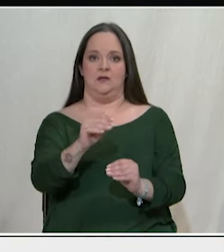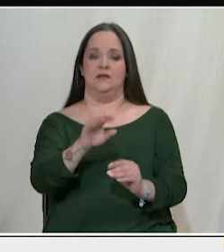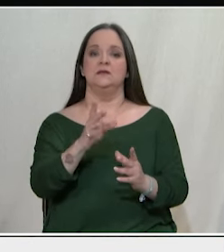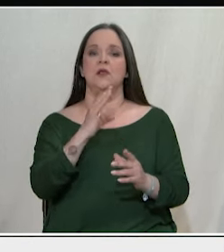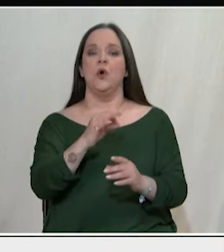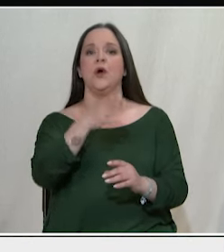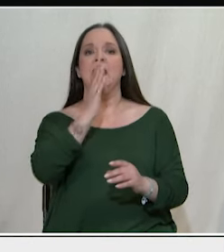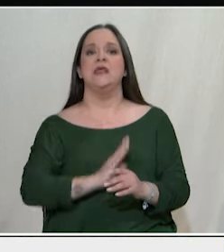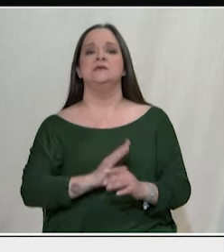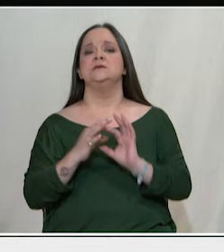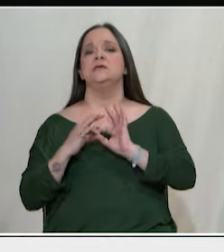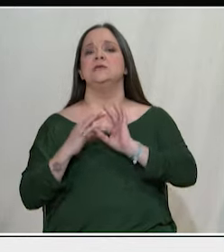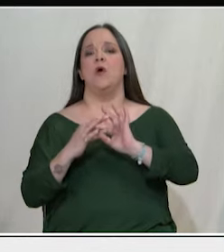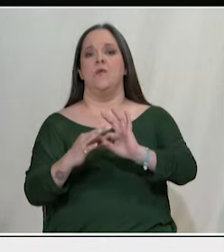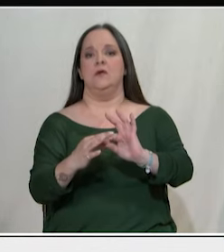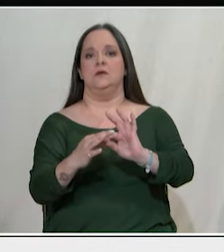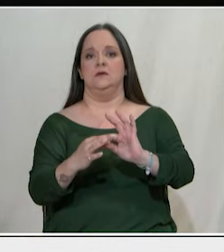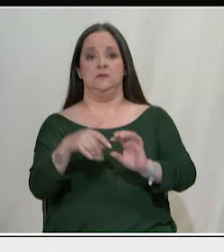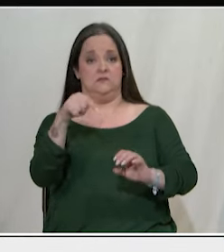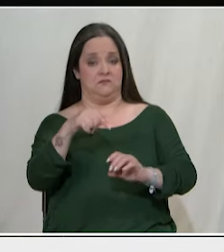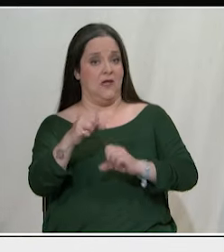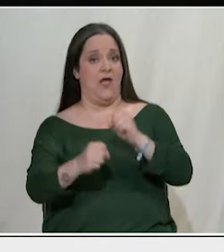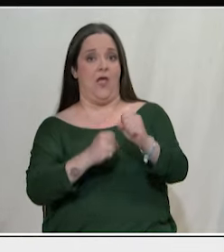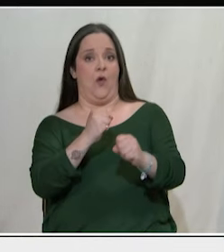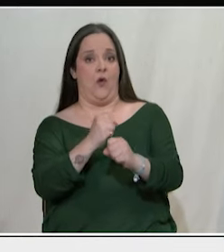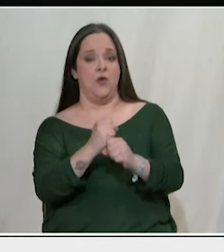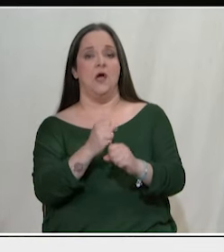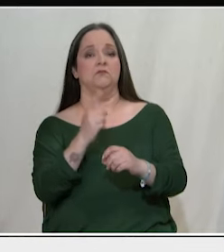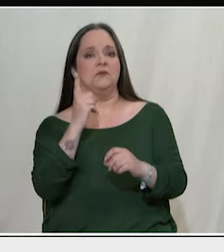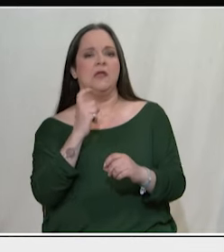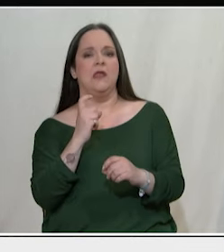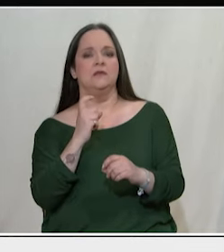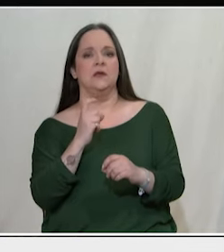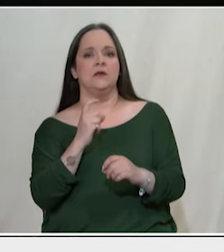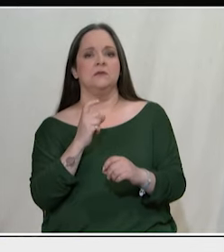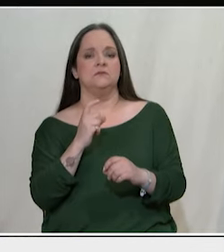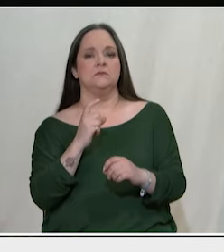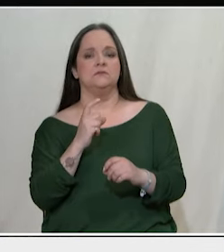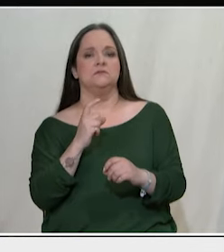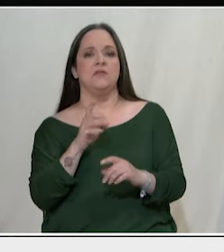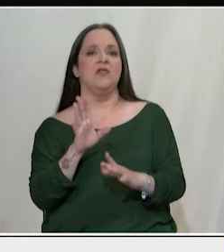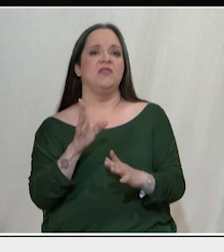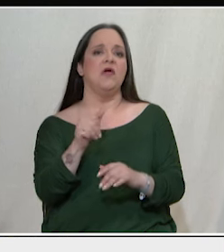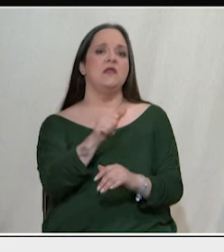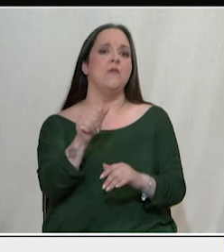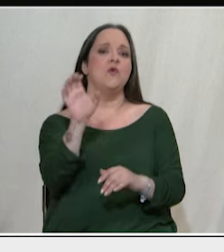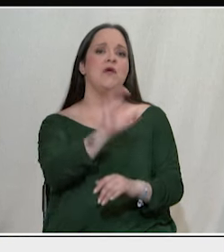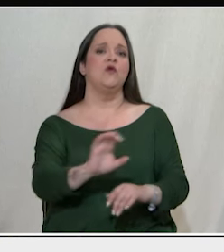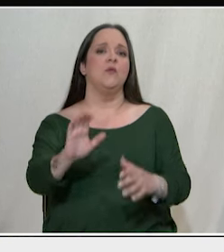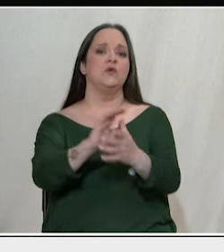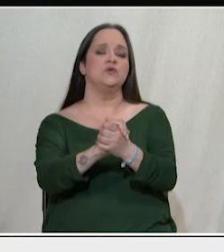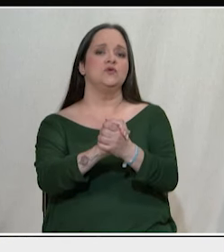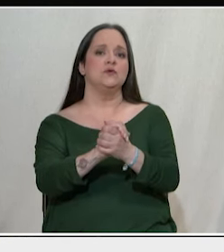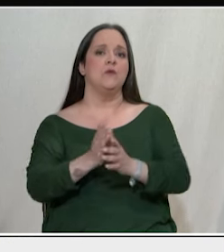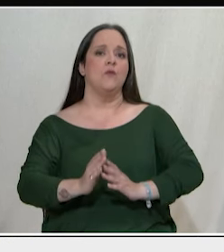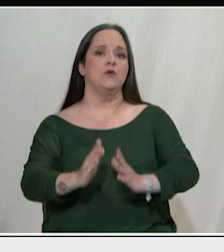παρούσα διαρκώς βαθαίνει. Στον αιώνα, όπως δούμε, ξέρετε κυρία Σκεύβο ότι δεν είναι μόνο Ευρωπαϊκή Ένωση αυτόνομη πορεία,